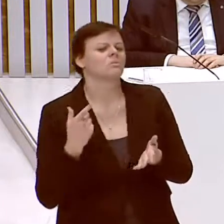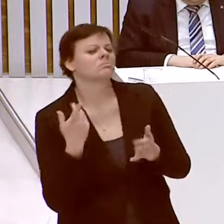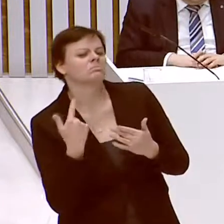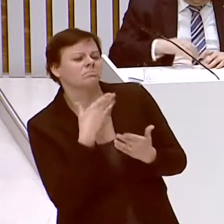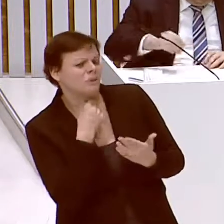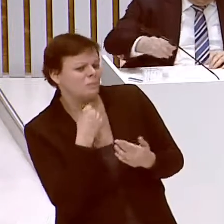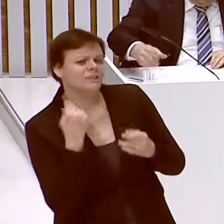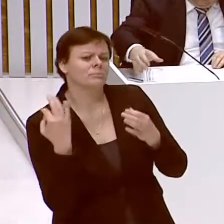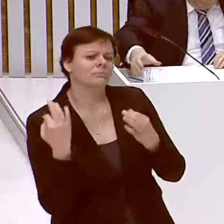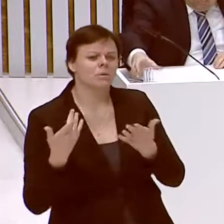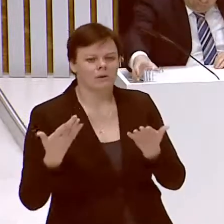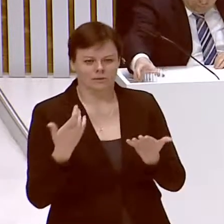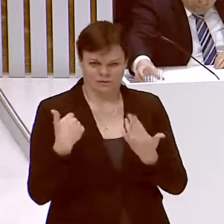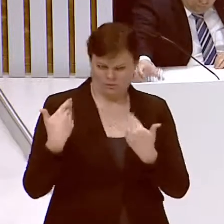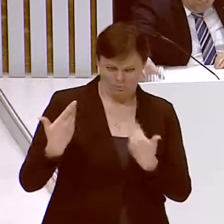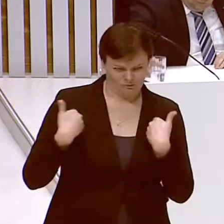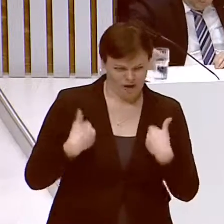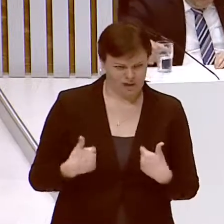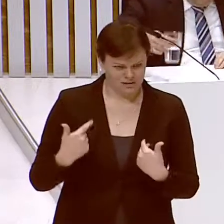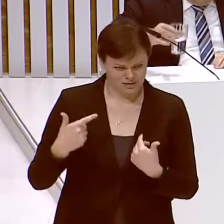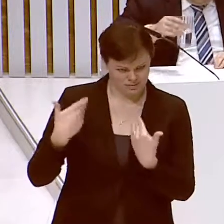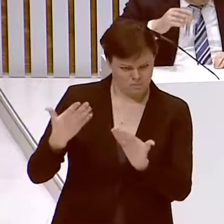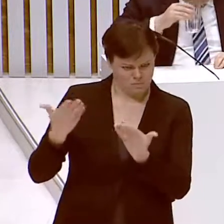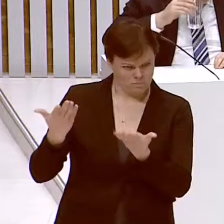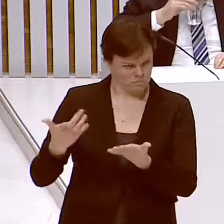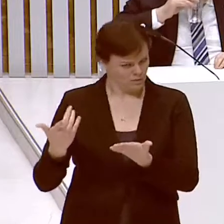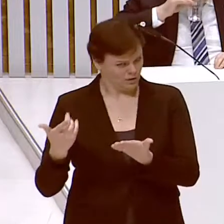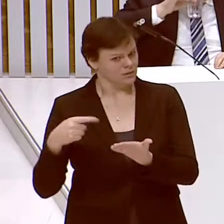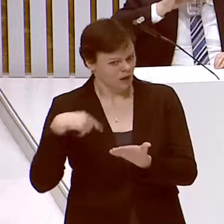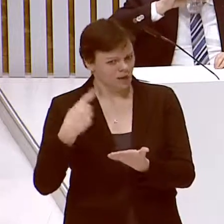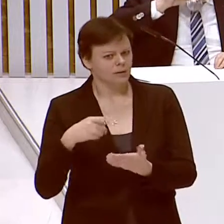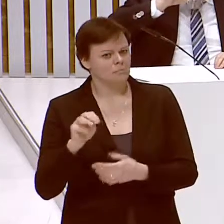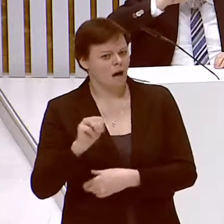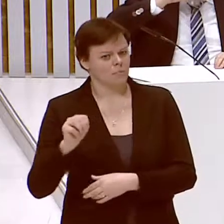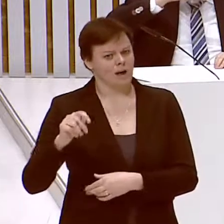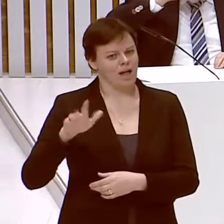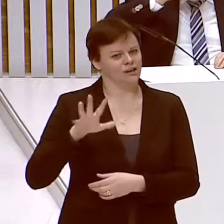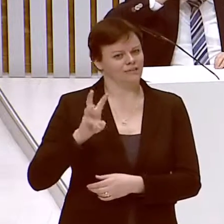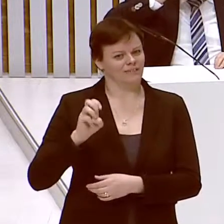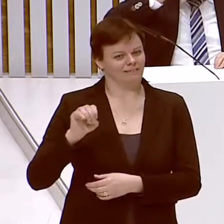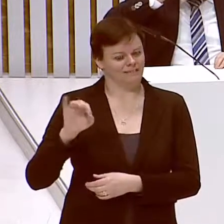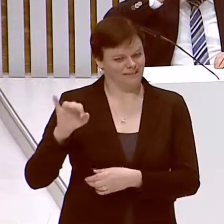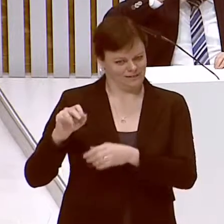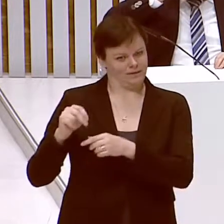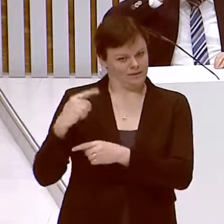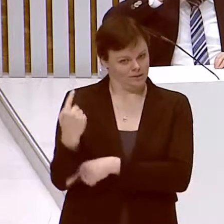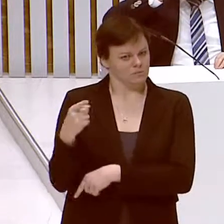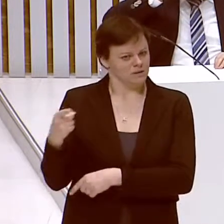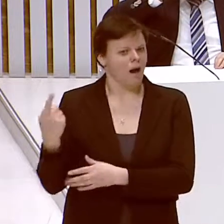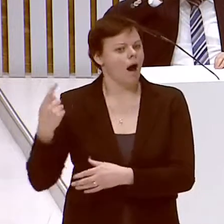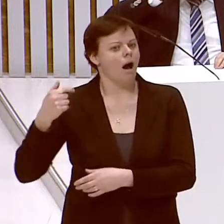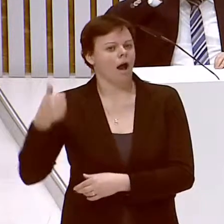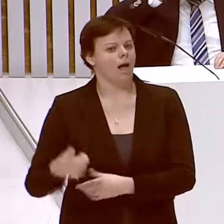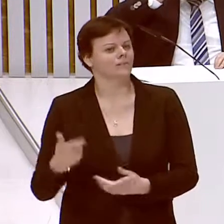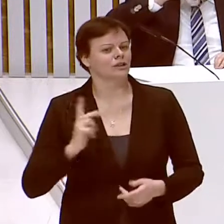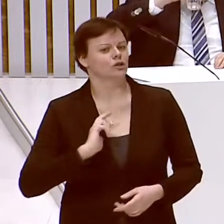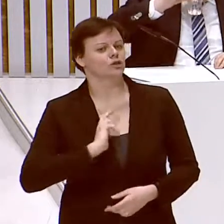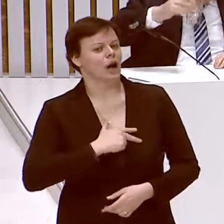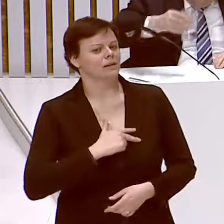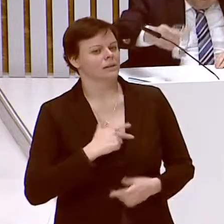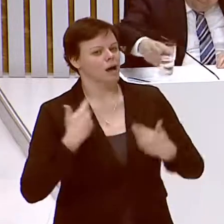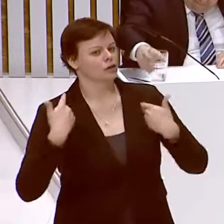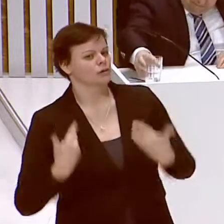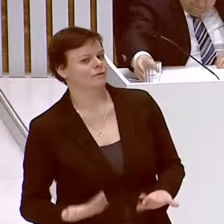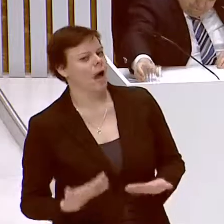Ministerpräsidentin Manuela Schwesig, die immer gerne als Alleinvertreterin von sozial schwachen Menschen und Menschen mit